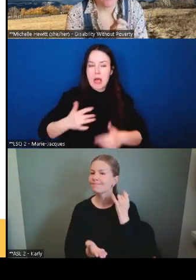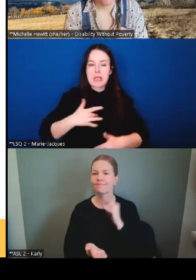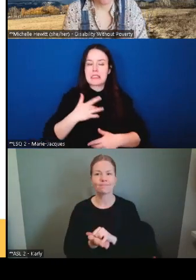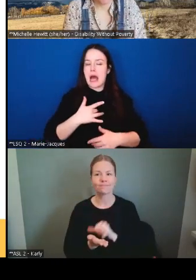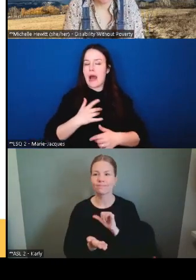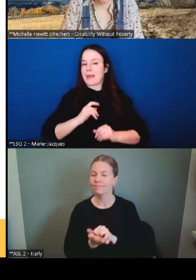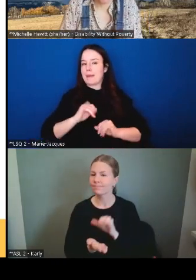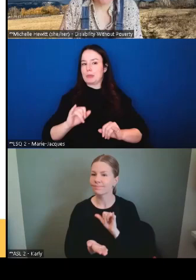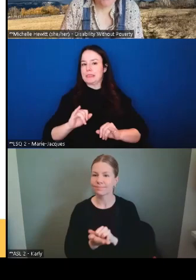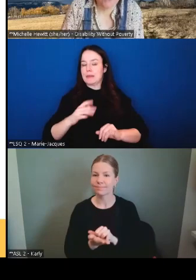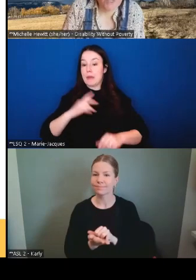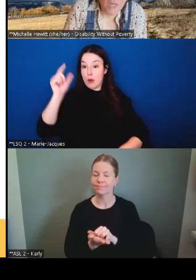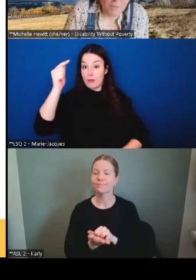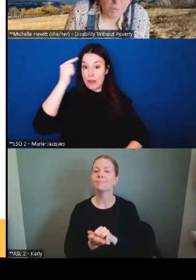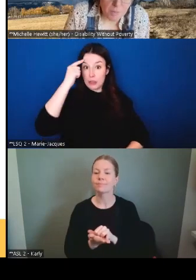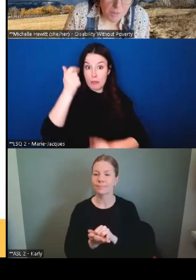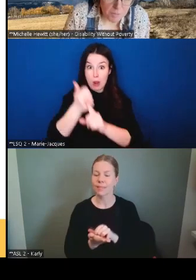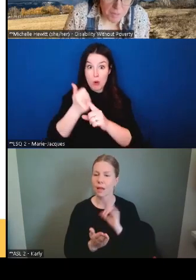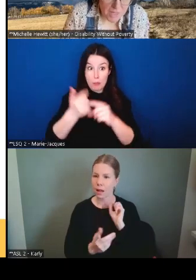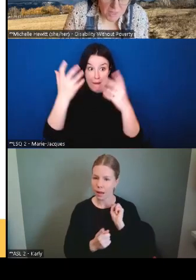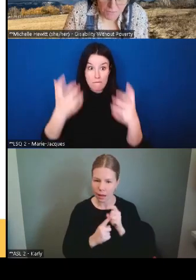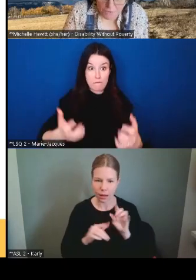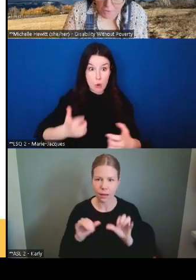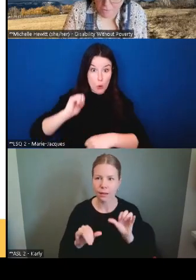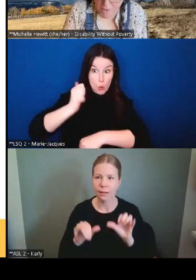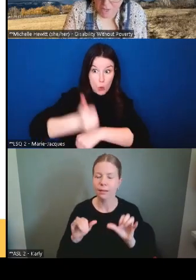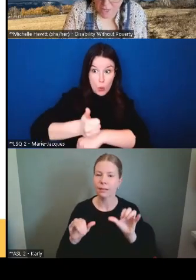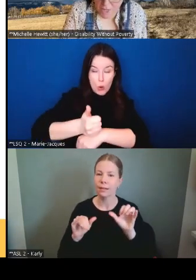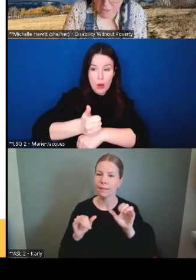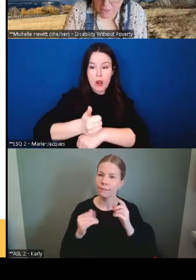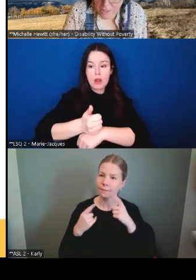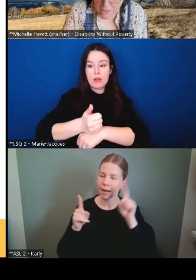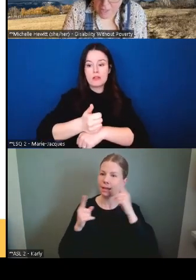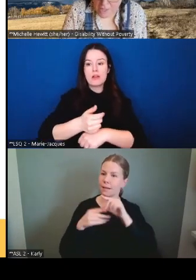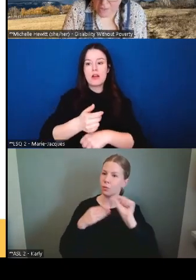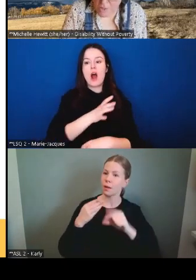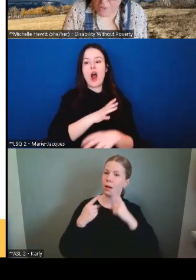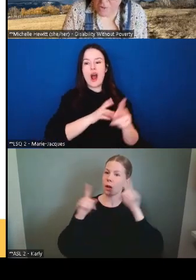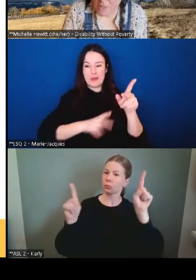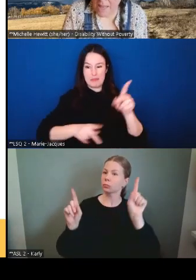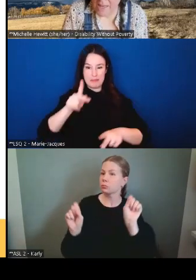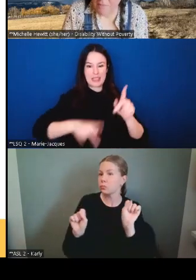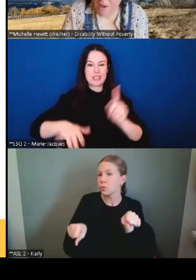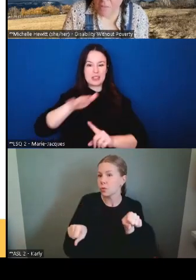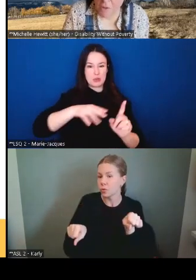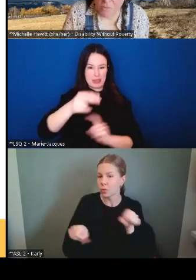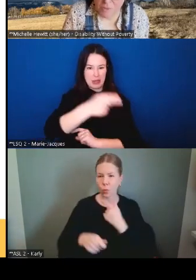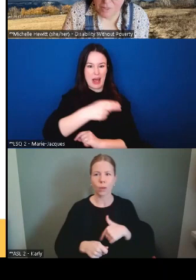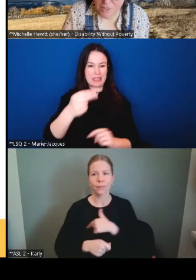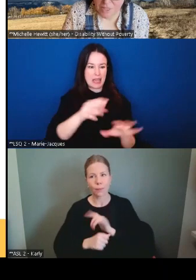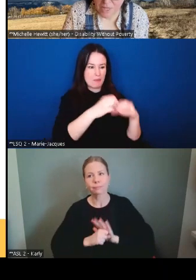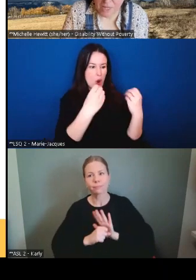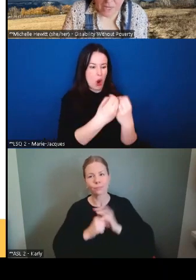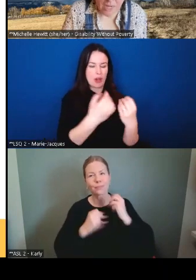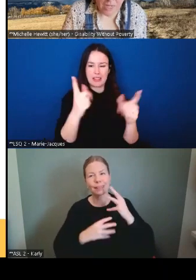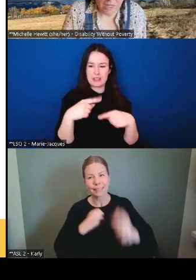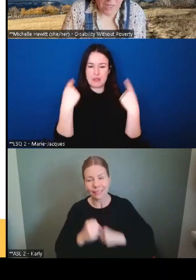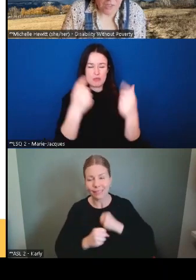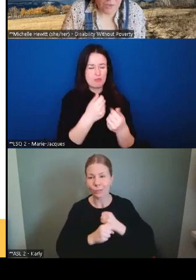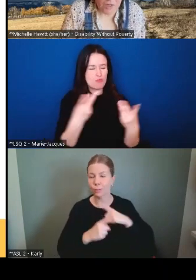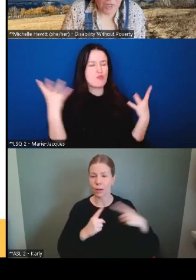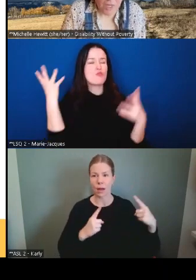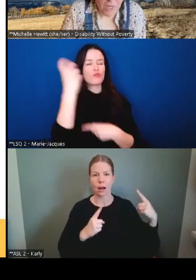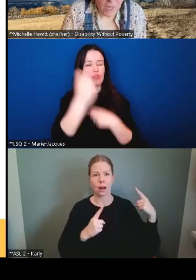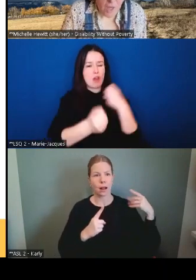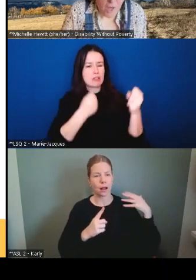gouvernement a annoncé qu'ils étaient prêts à le faire, même des organismes de personnes vivant en situation de handicap nous le demandaient depuis plusieurs années.